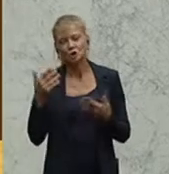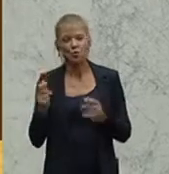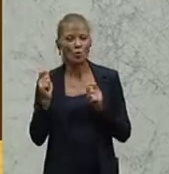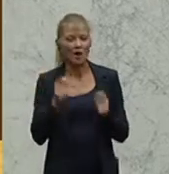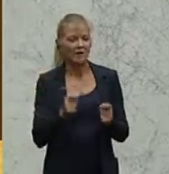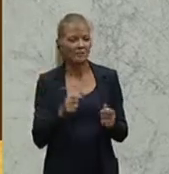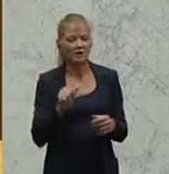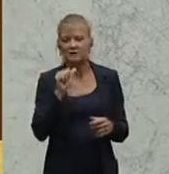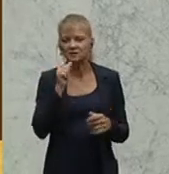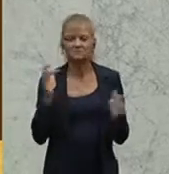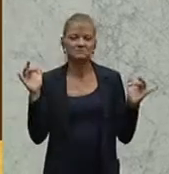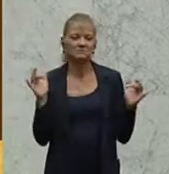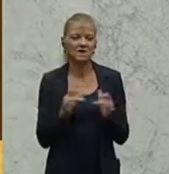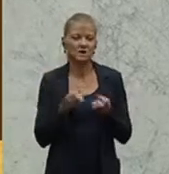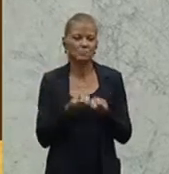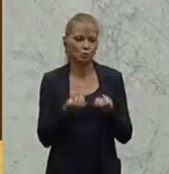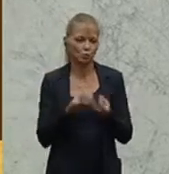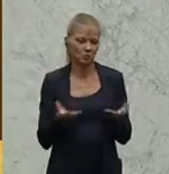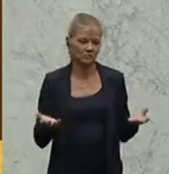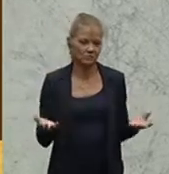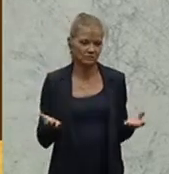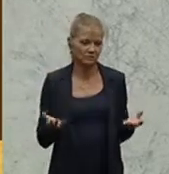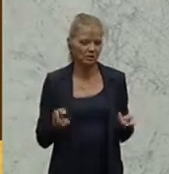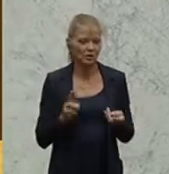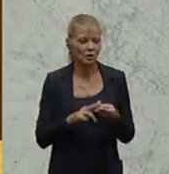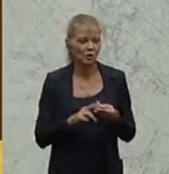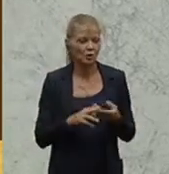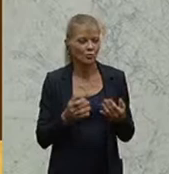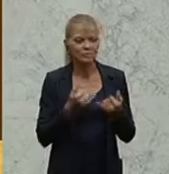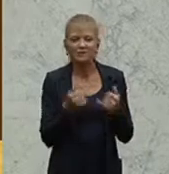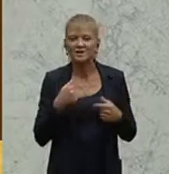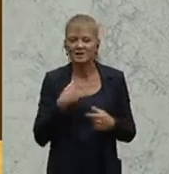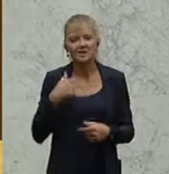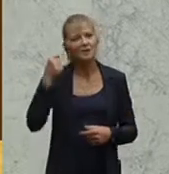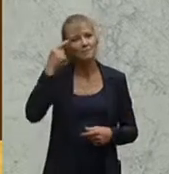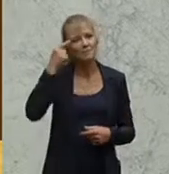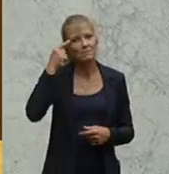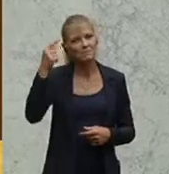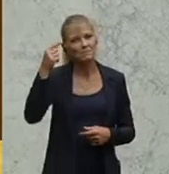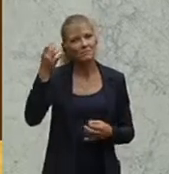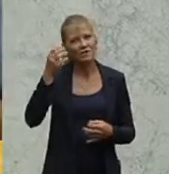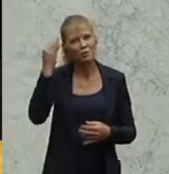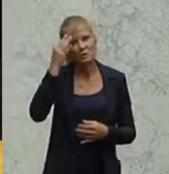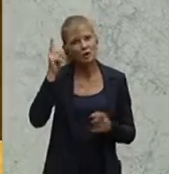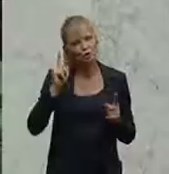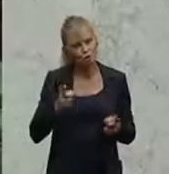Im Grunde genommen sind jene Bedenken, die ich hier genannt habe, in der Enquete eher größer geworden wie kleiner.